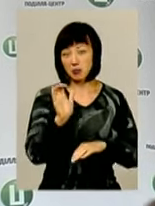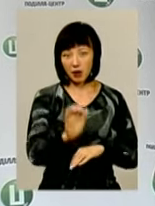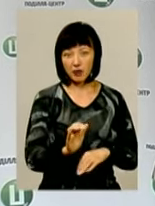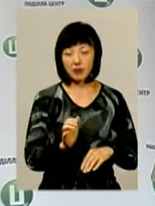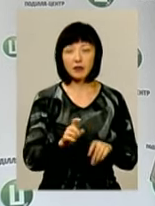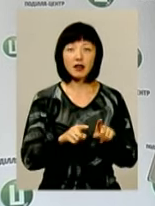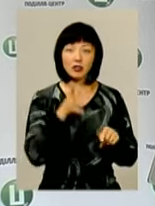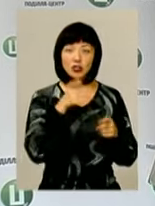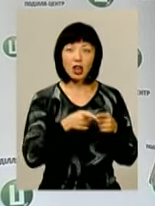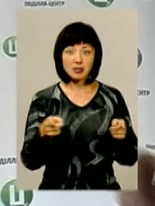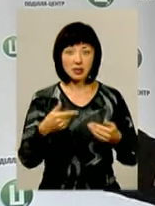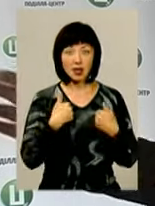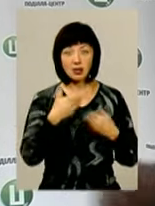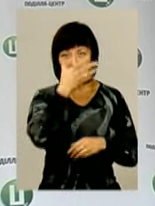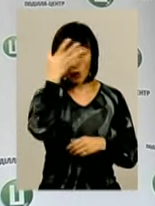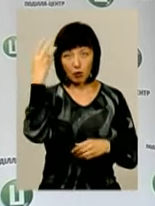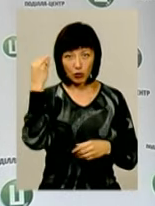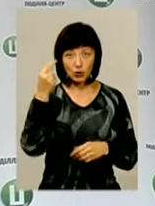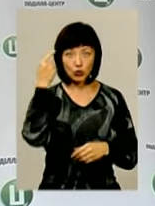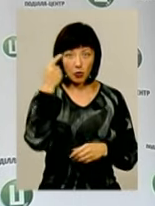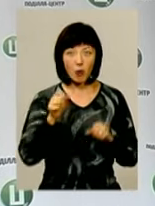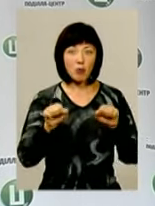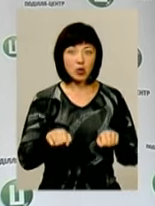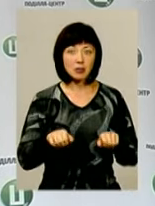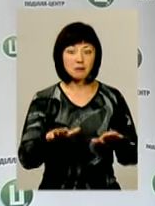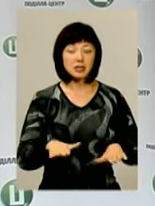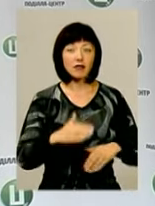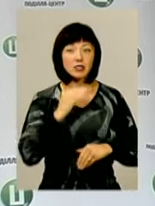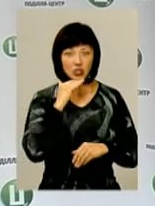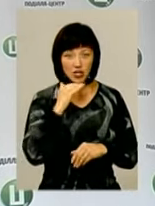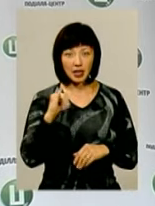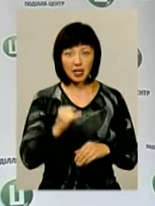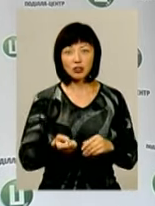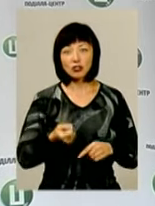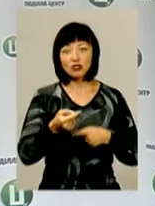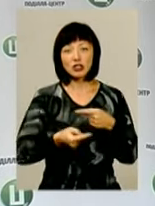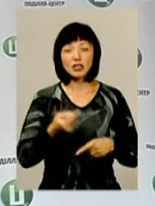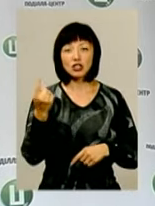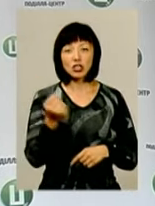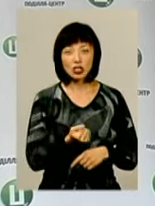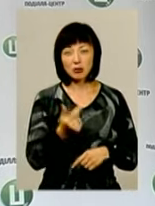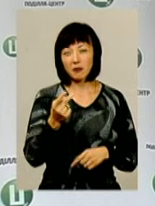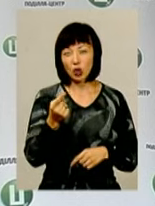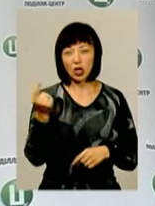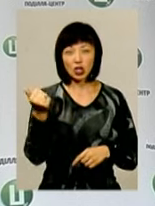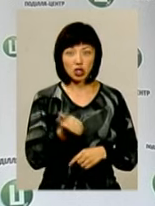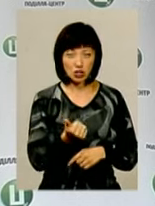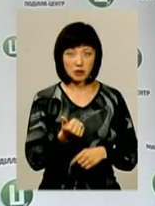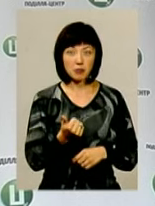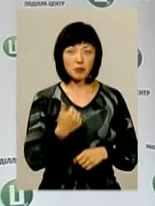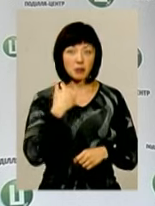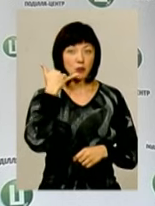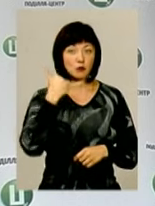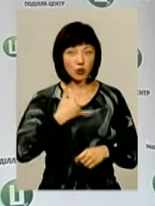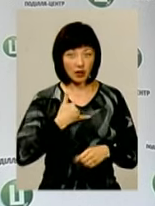якийсь час я забувся, навіть вже, знаєте, думаю, може місцевих вистачає. І десь через тиждень, десь через півтора тижня мене